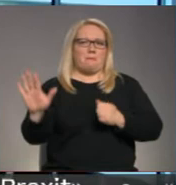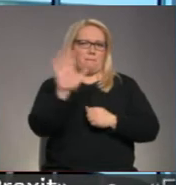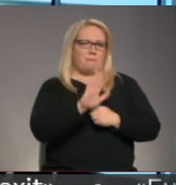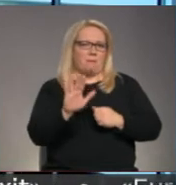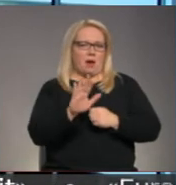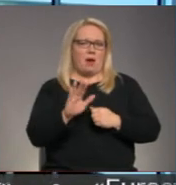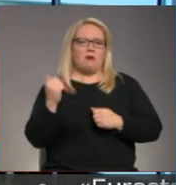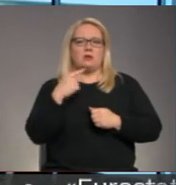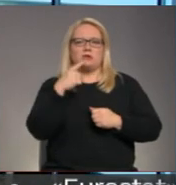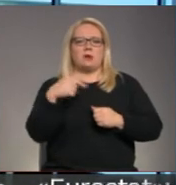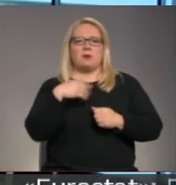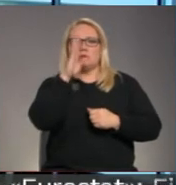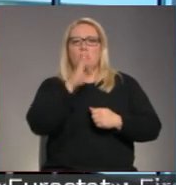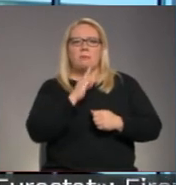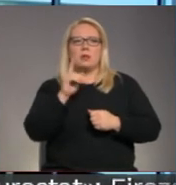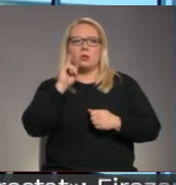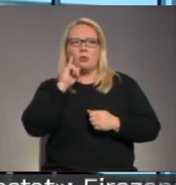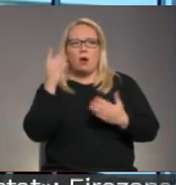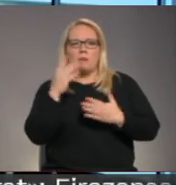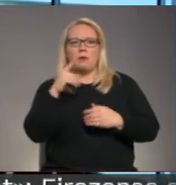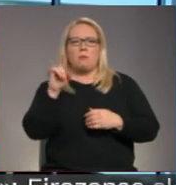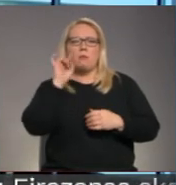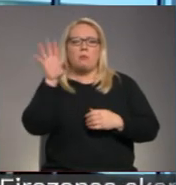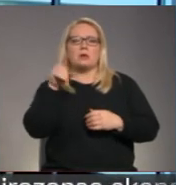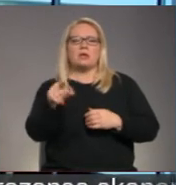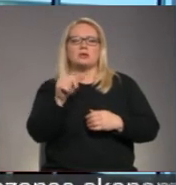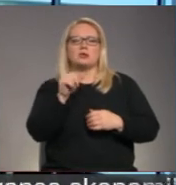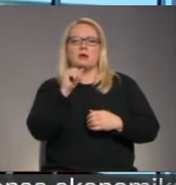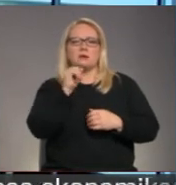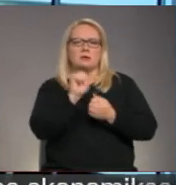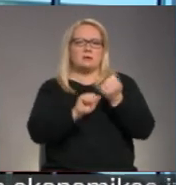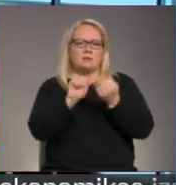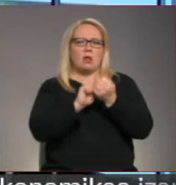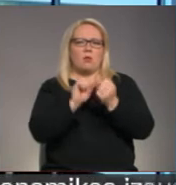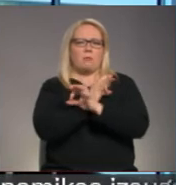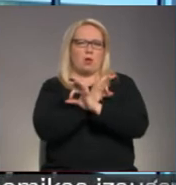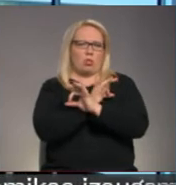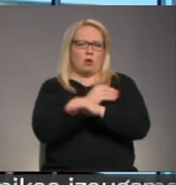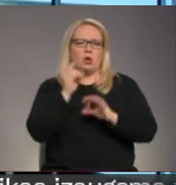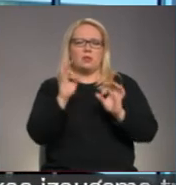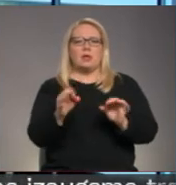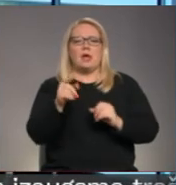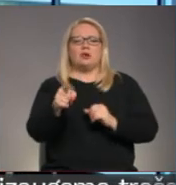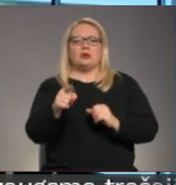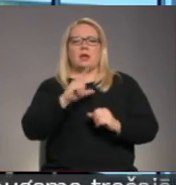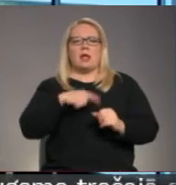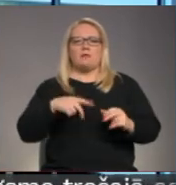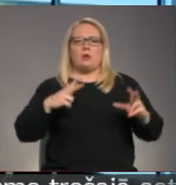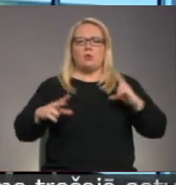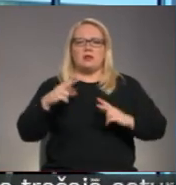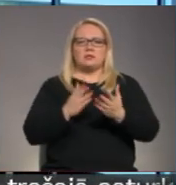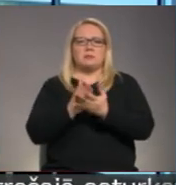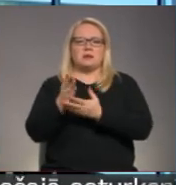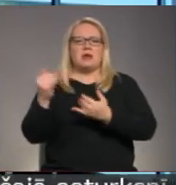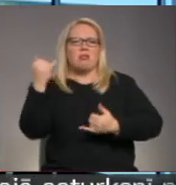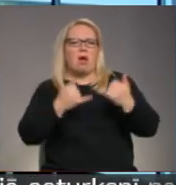nopietni domājam vairāk popularizēt šo zaļo biologiju, jo Latvijas universitāte varbūt vairāk specializējas tieši šajā